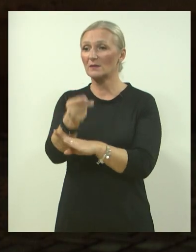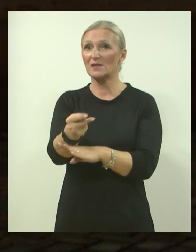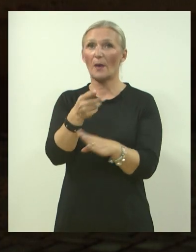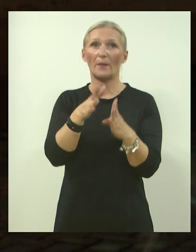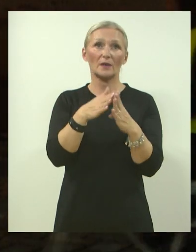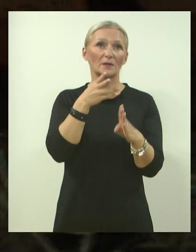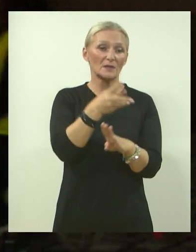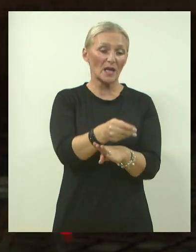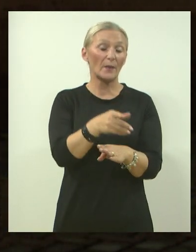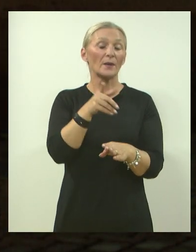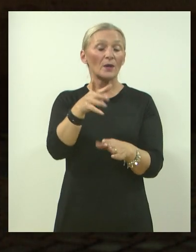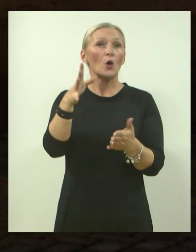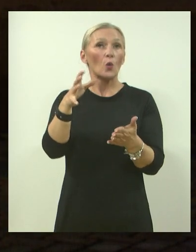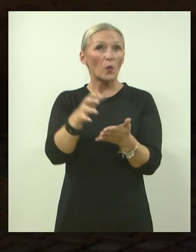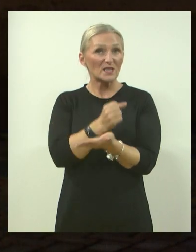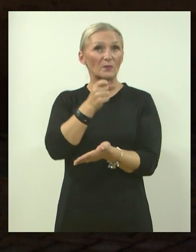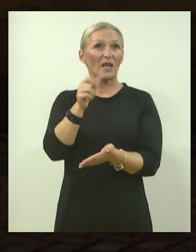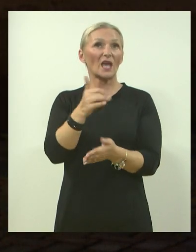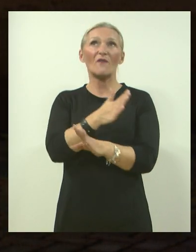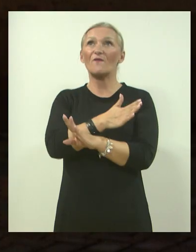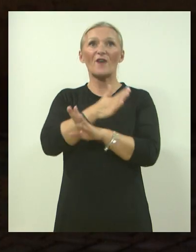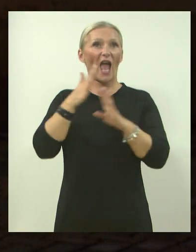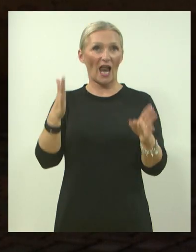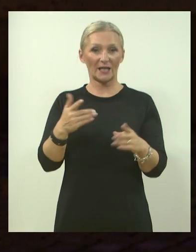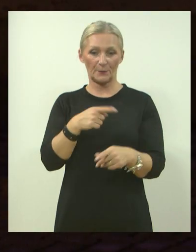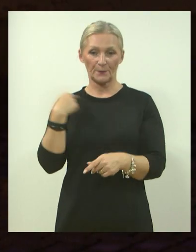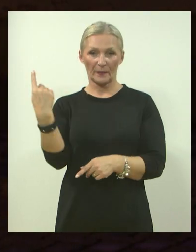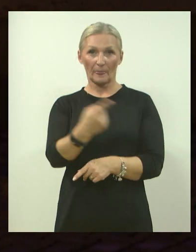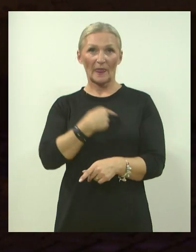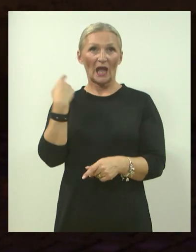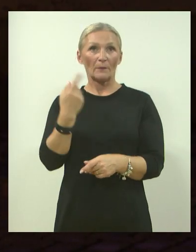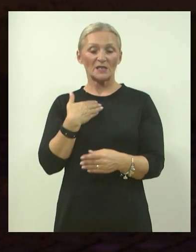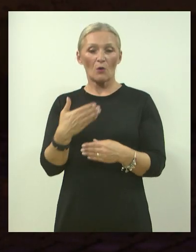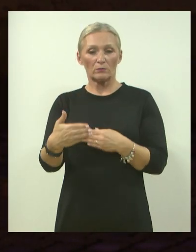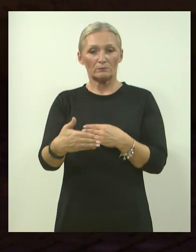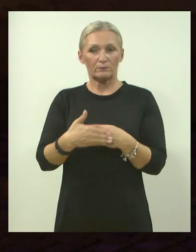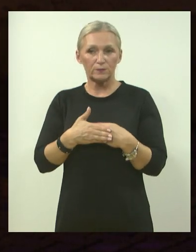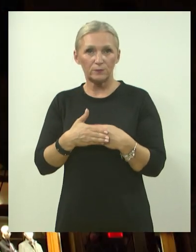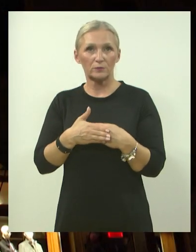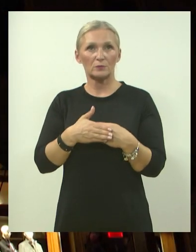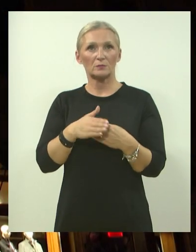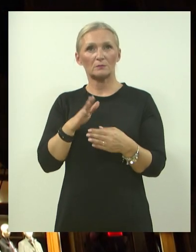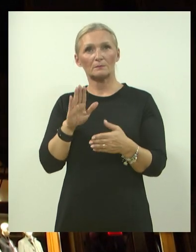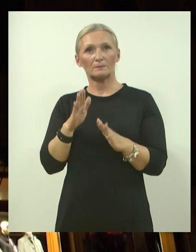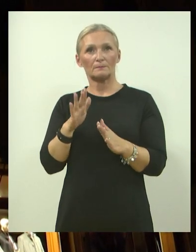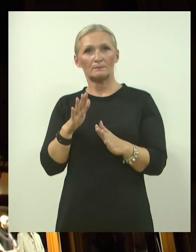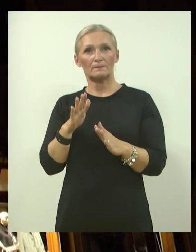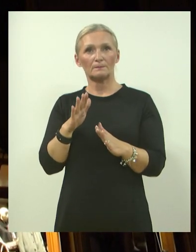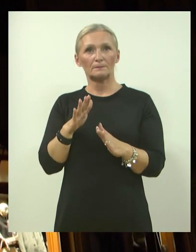Dakle, uspjeh je grandiozan. Mi smo se primakli s praktički